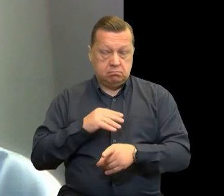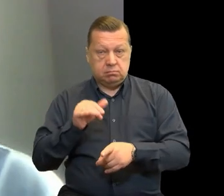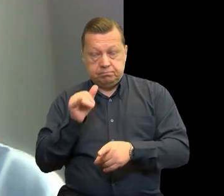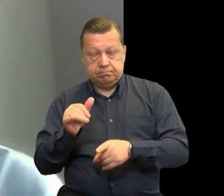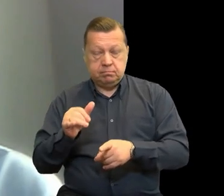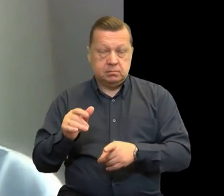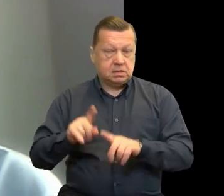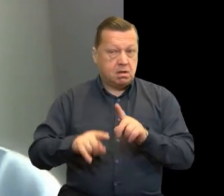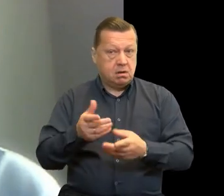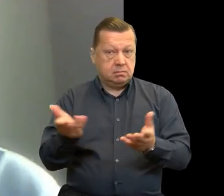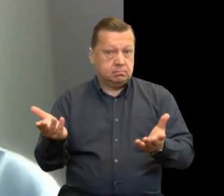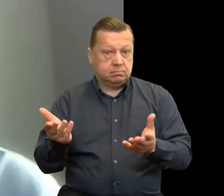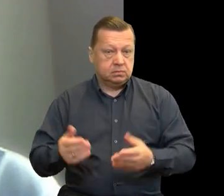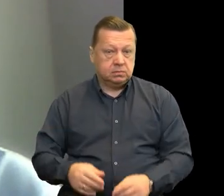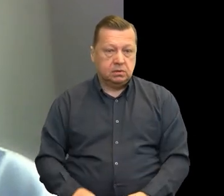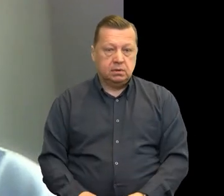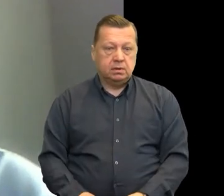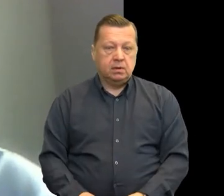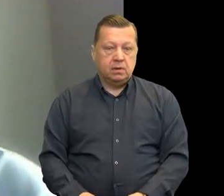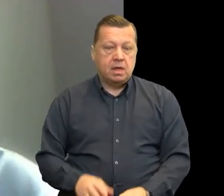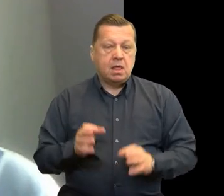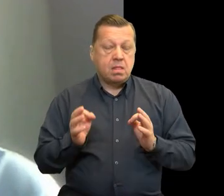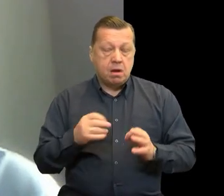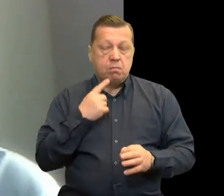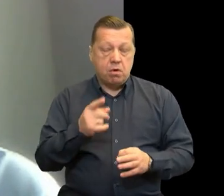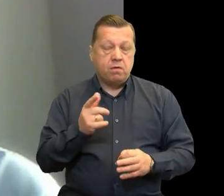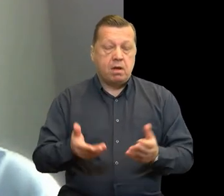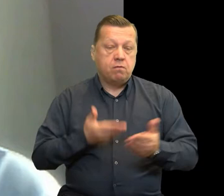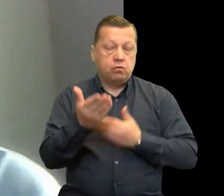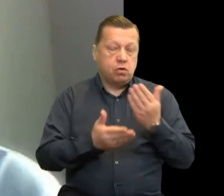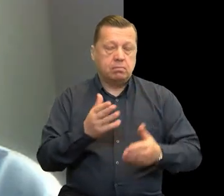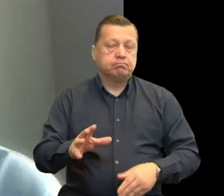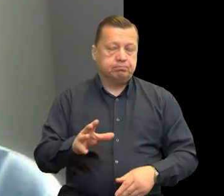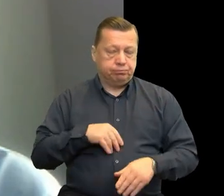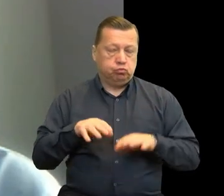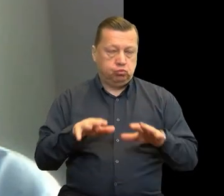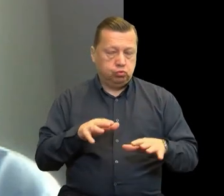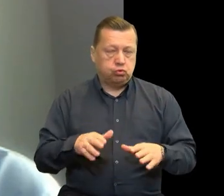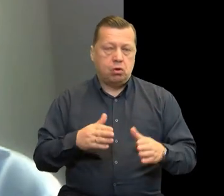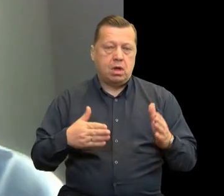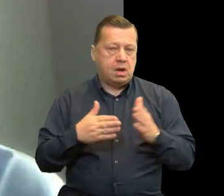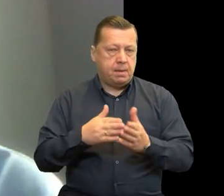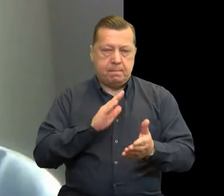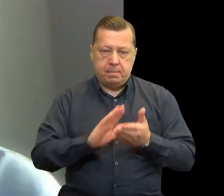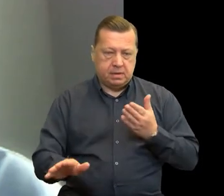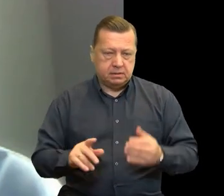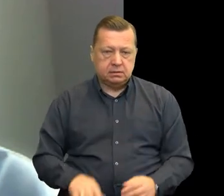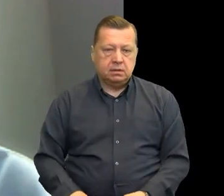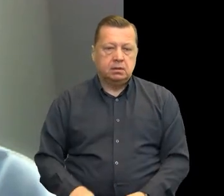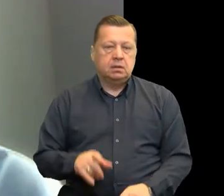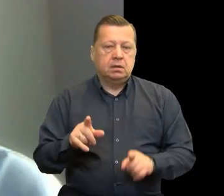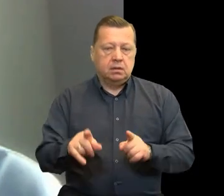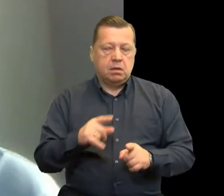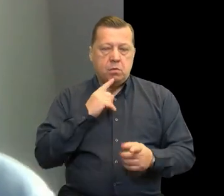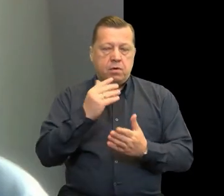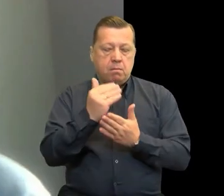projektów. Na razie takich ograniczeń nie planujemy, natomiast zasady zarówno aplikowania, jak i wdrażania